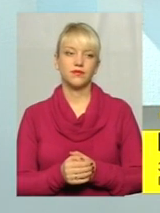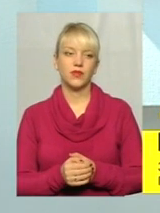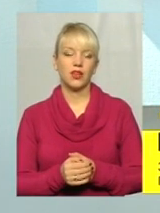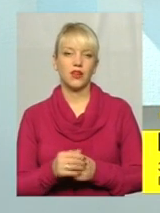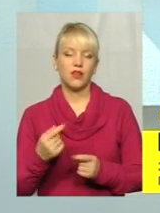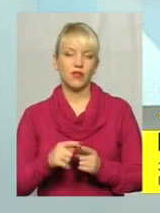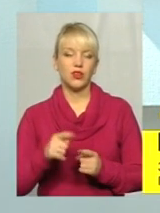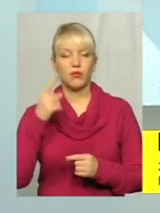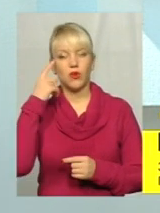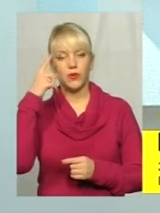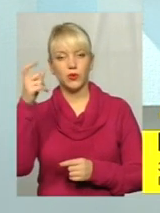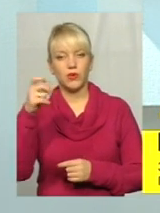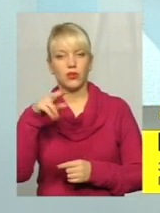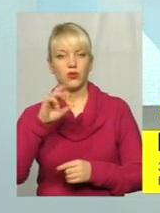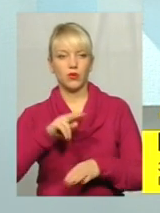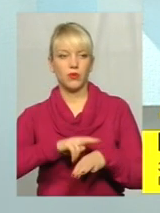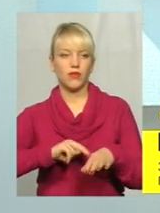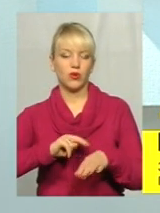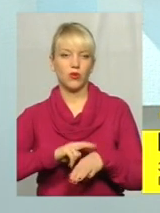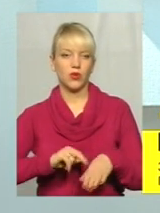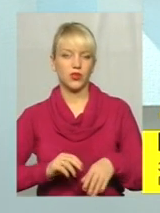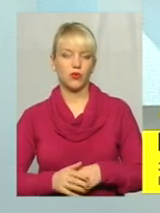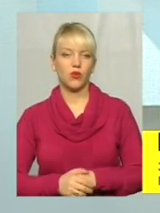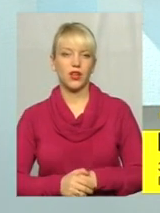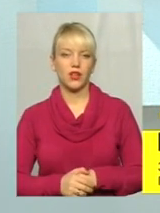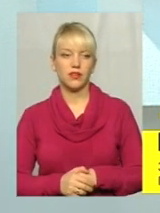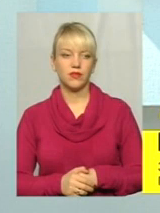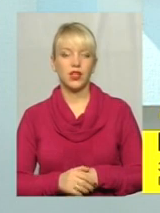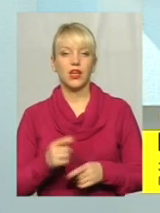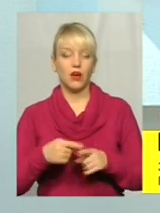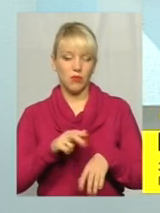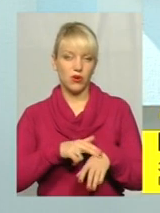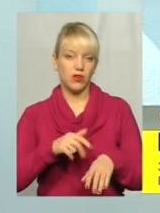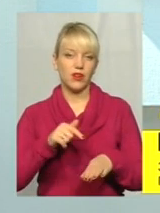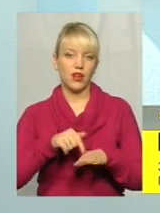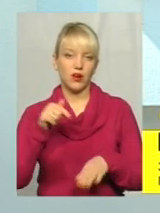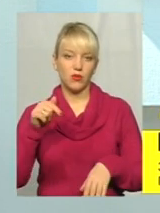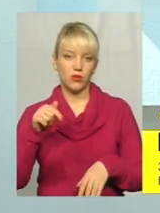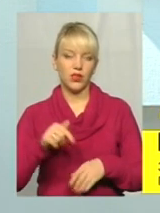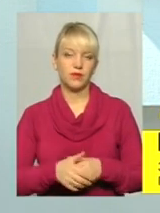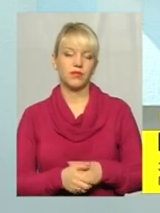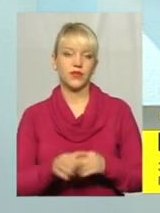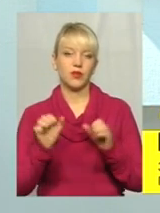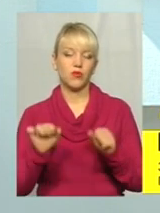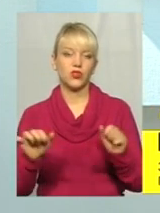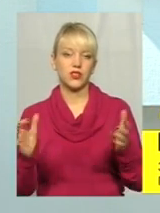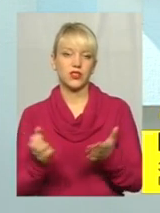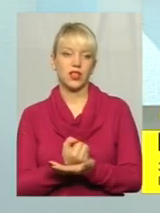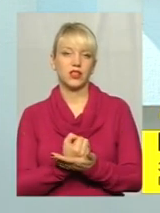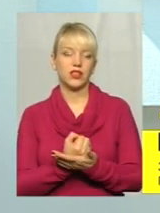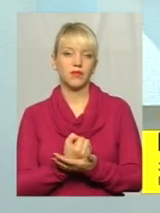повідомляють до правоохоронних органів. Ті, відповідно, реагують і можуть знайти там